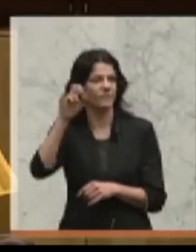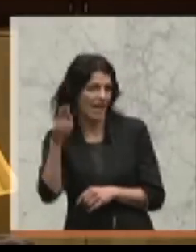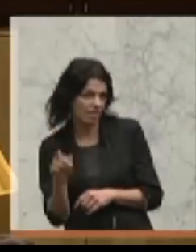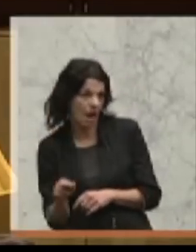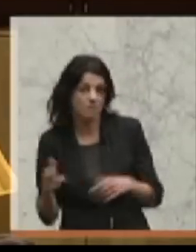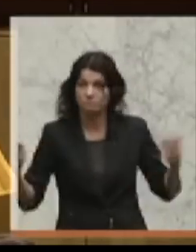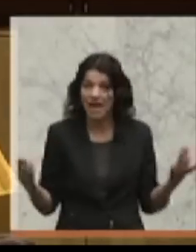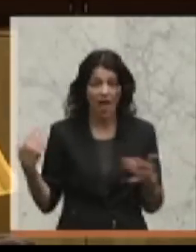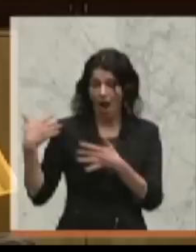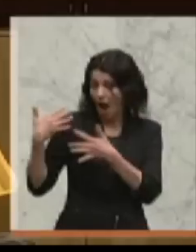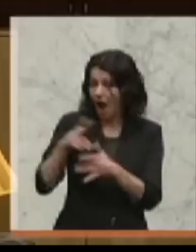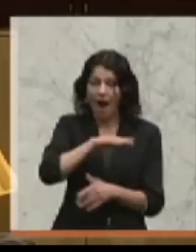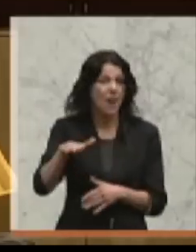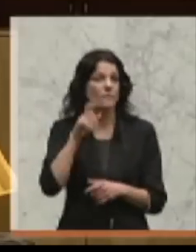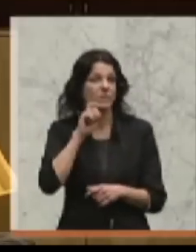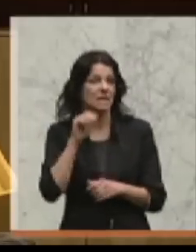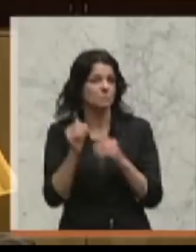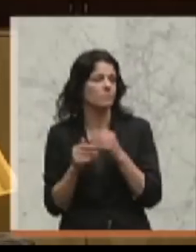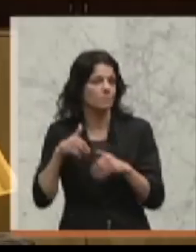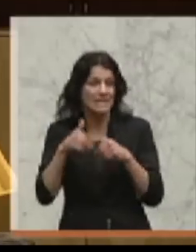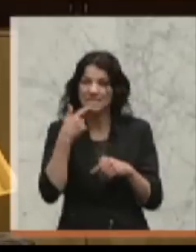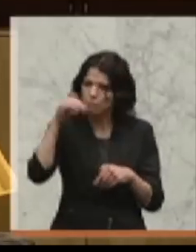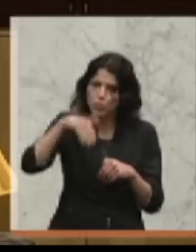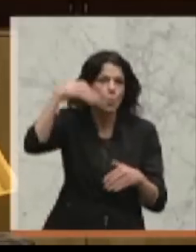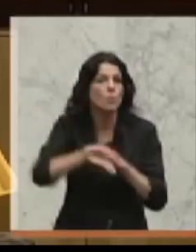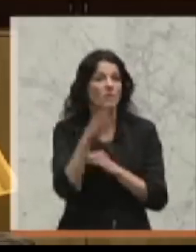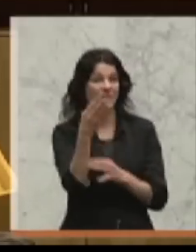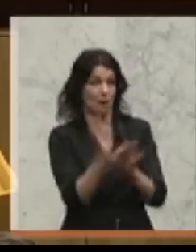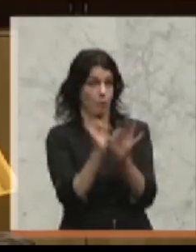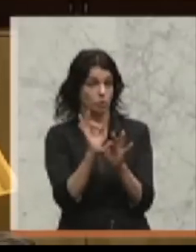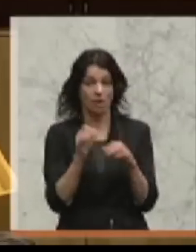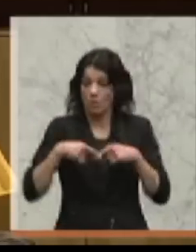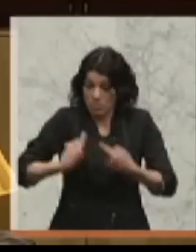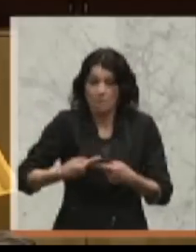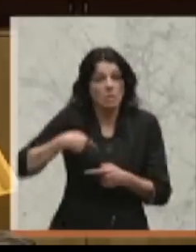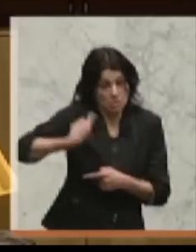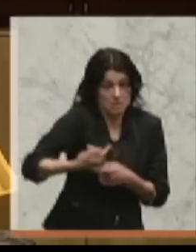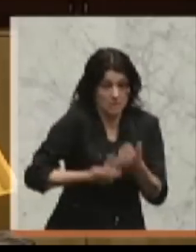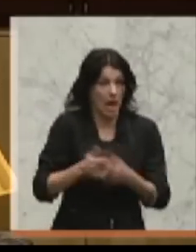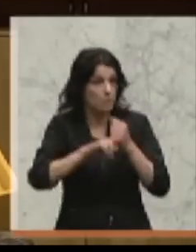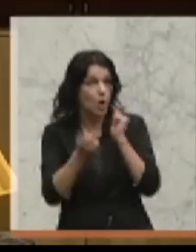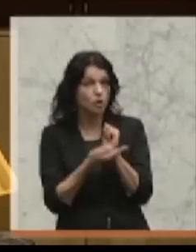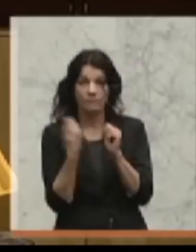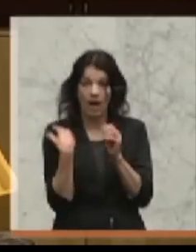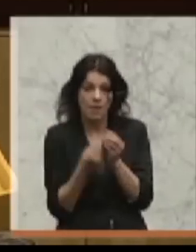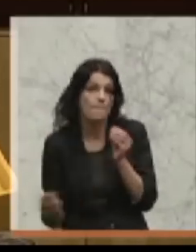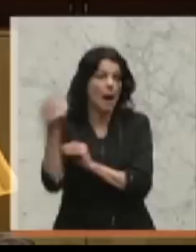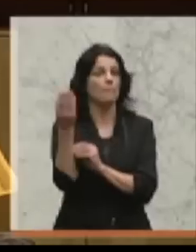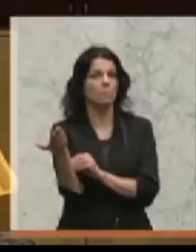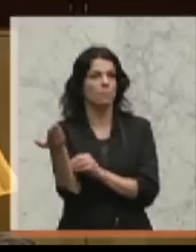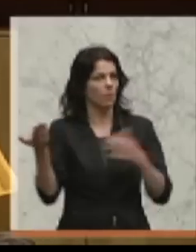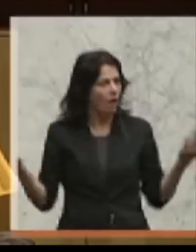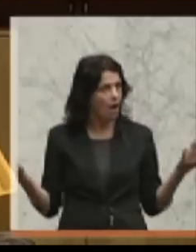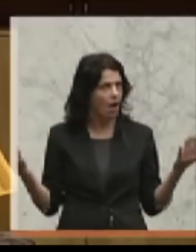Finanzminister hat gesagt, wir müssen unter 40 Prozent. Und jedes Mal ist es beim Budget des nächsten Jahres gestiegen. Das ist der...